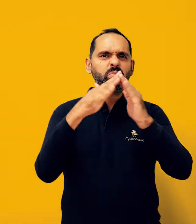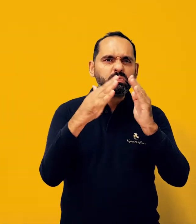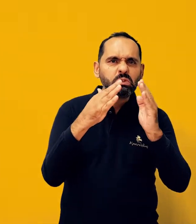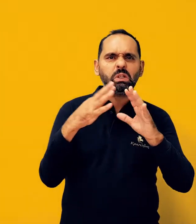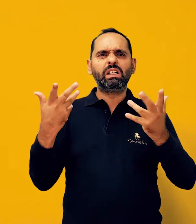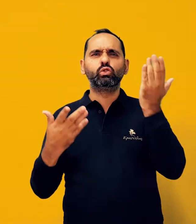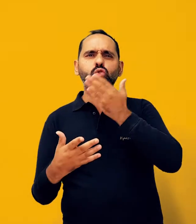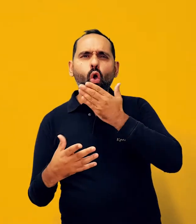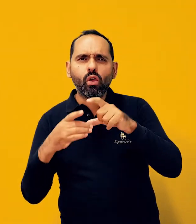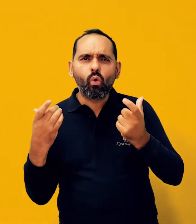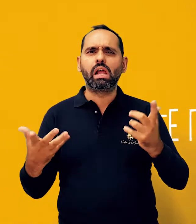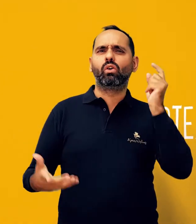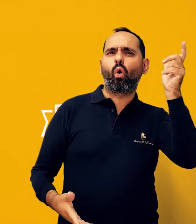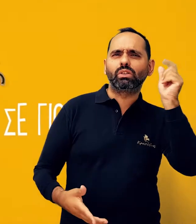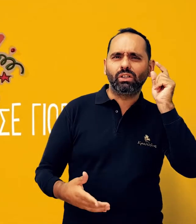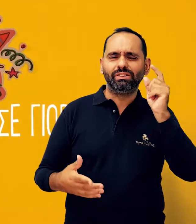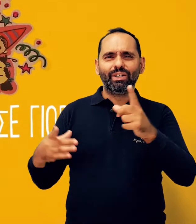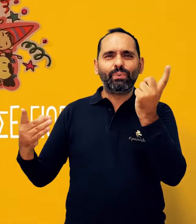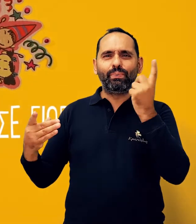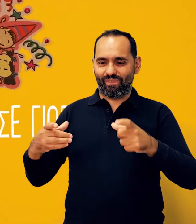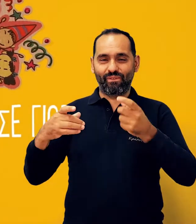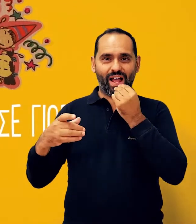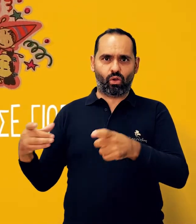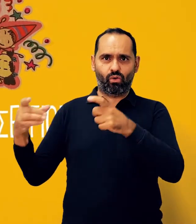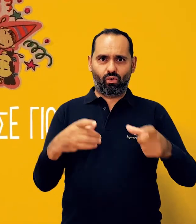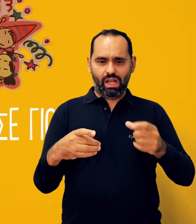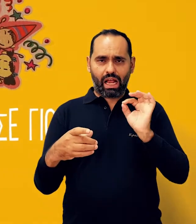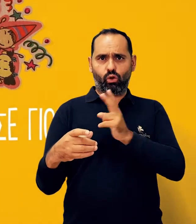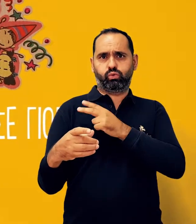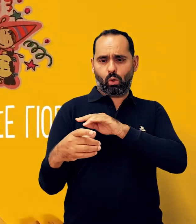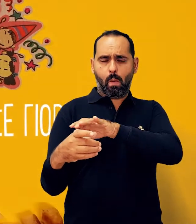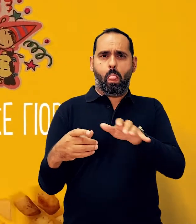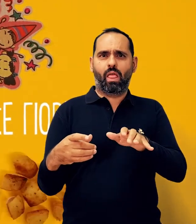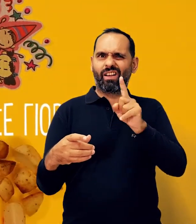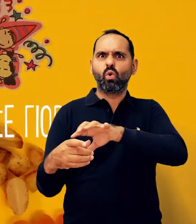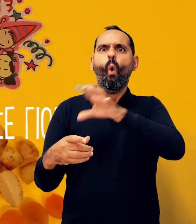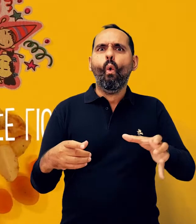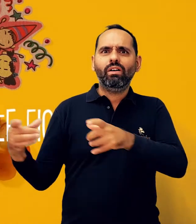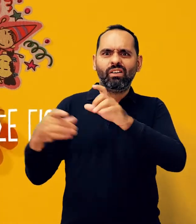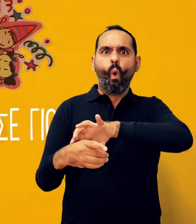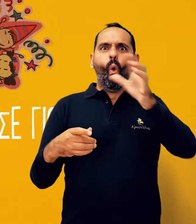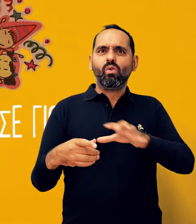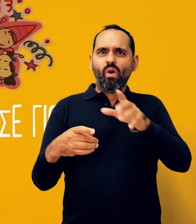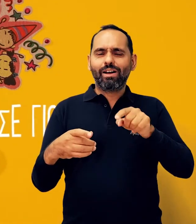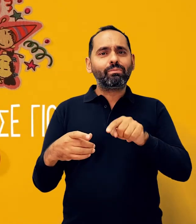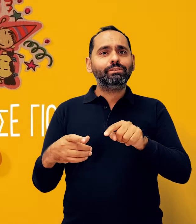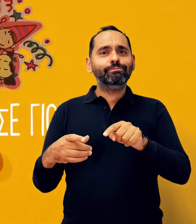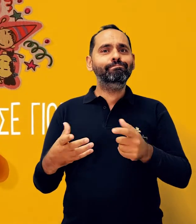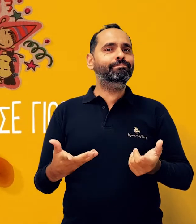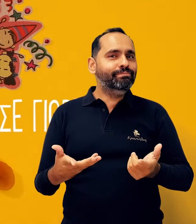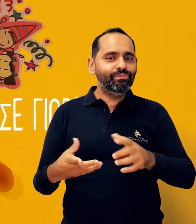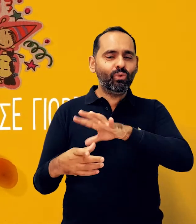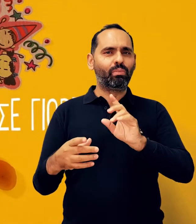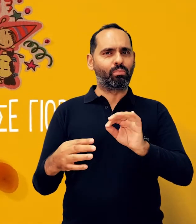Στο σπίτι, στο σχολείο, σε γιορτές, πολλές φορές σερβίρουμε μεγαλύτερες μερίδες στο πιάτο μας από ό,τι χρειαζόμαστε.